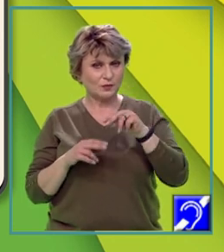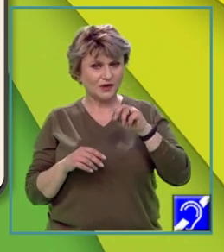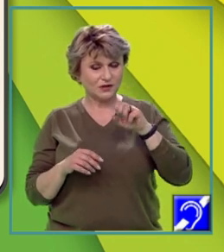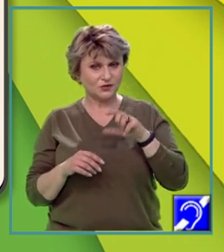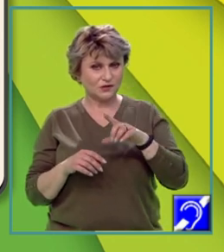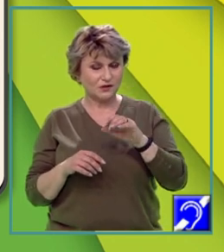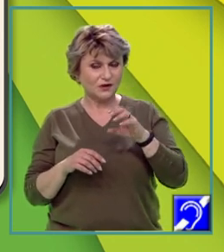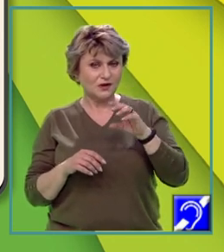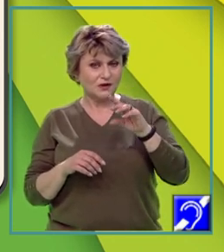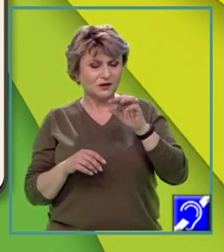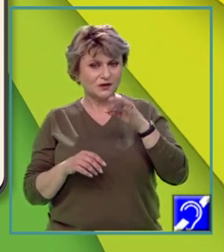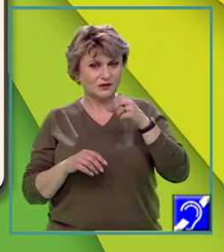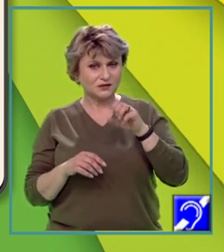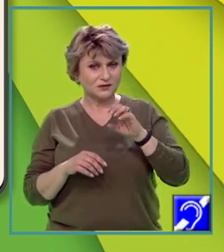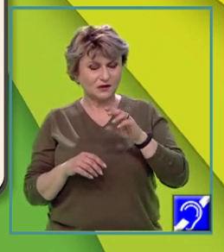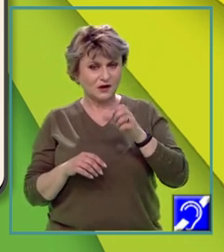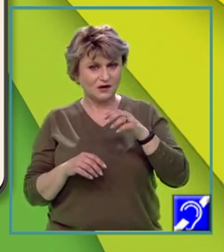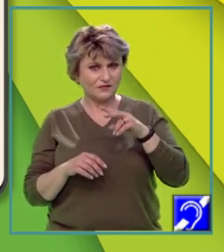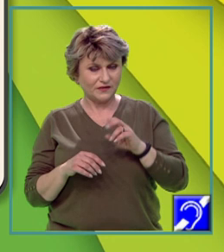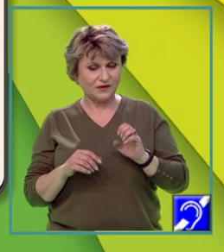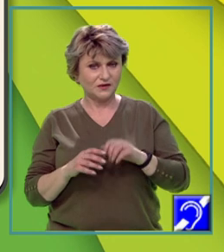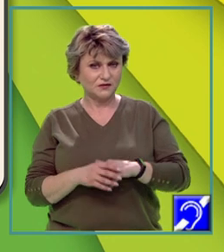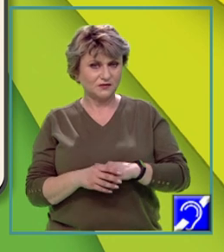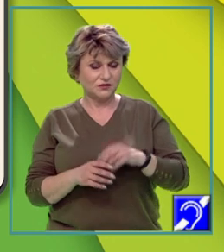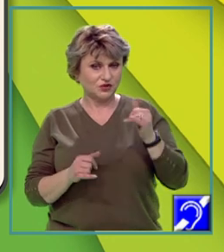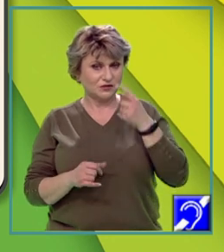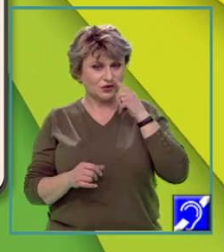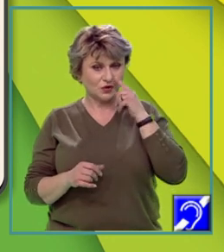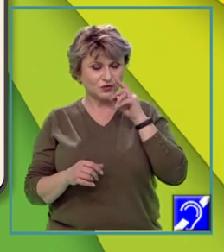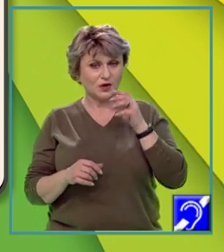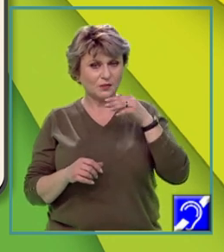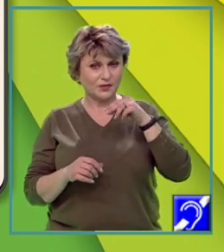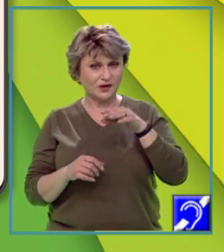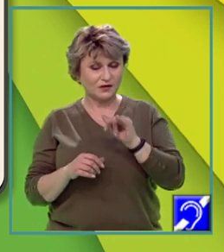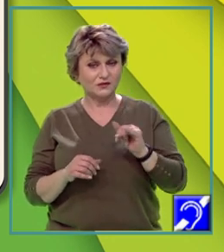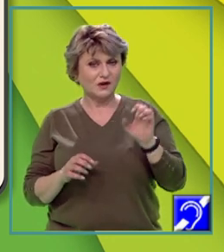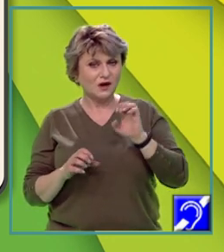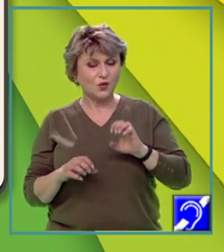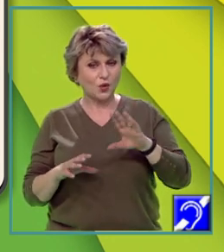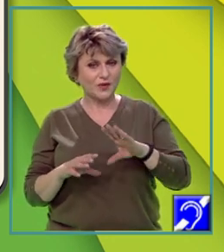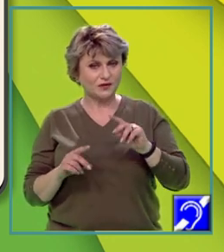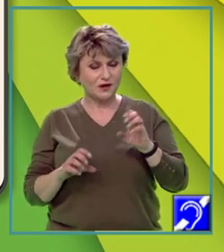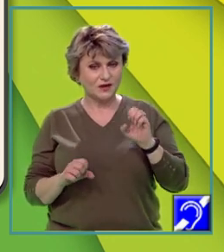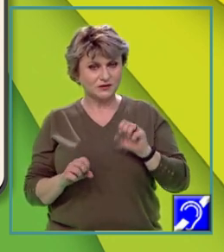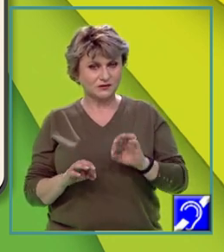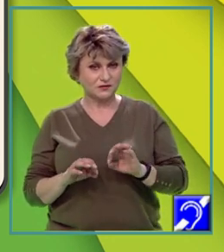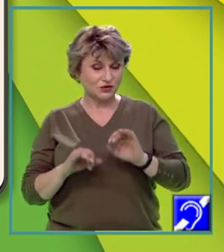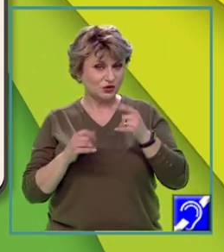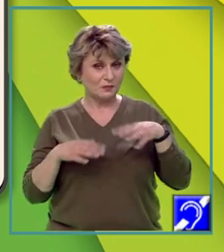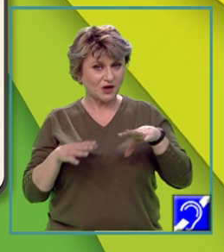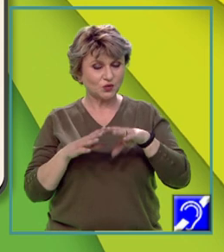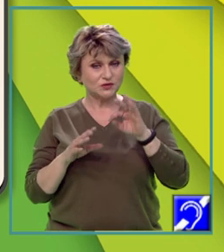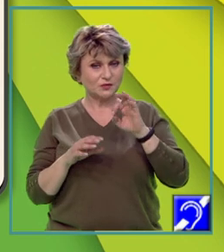Scandinave, peninsula Kola, nordul câmpiei Europei de Est. Mediul